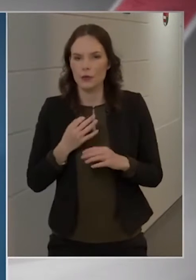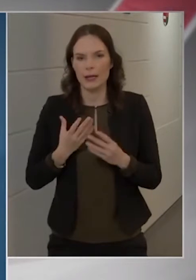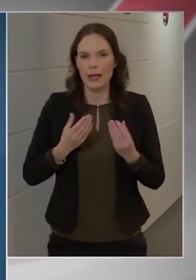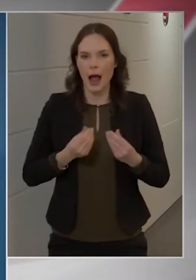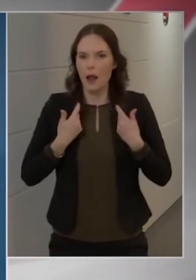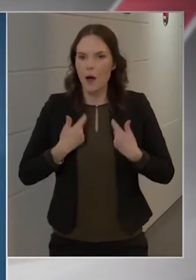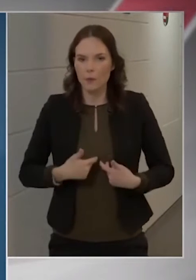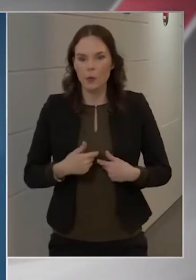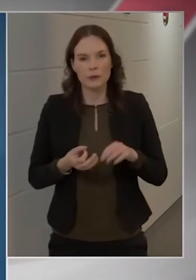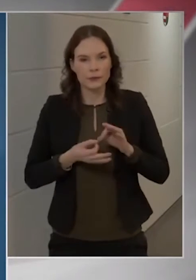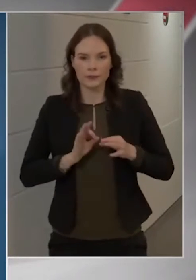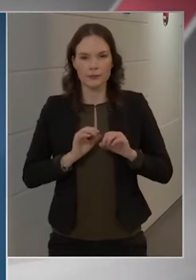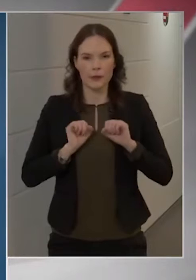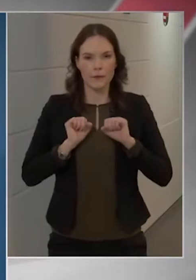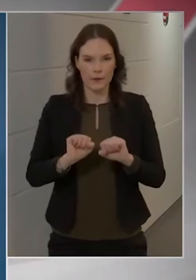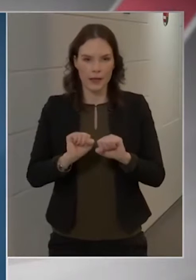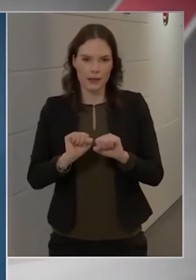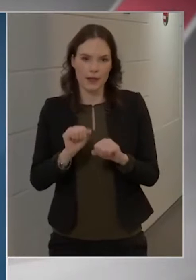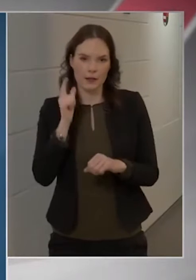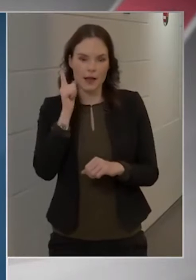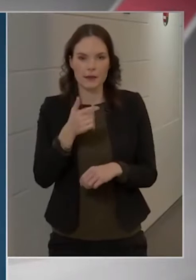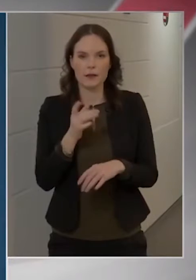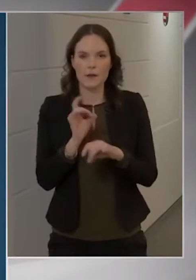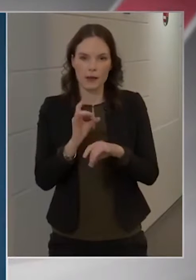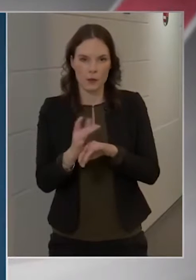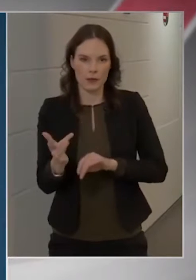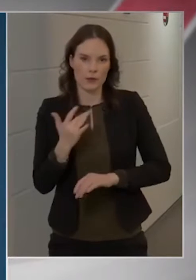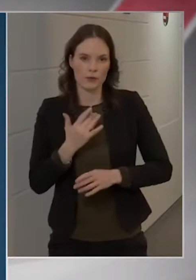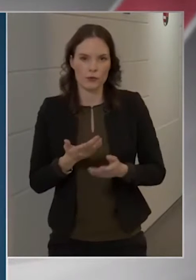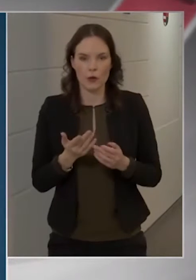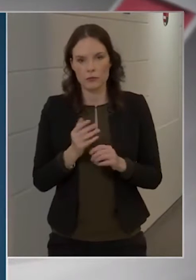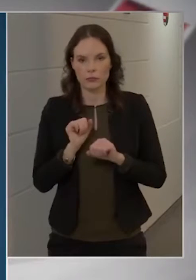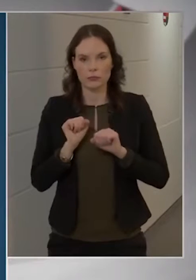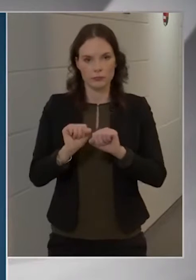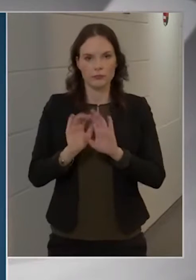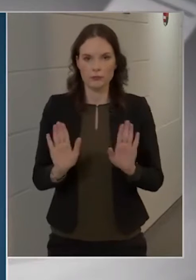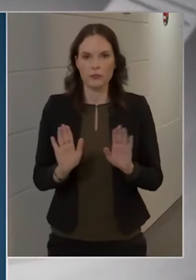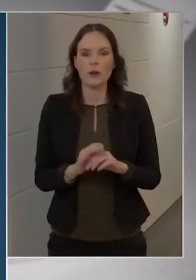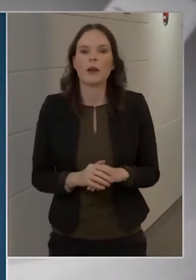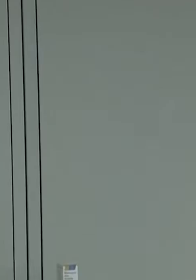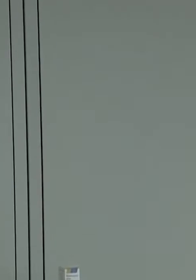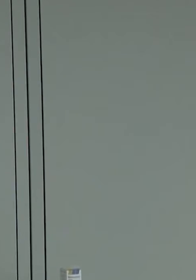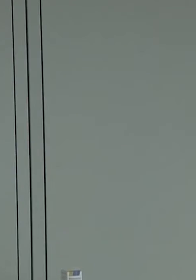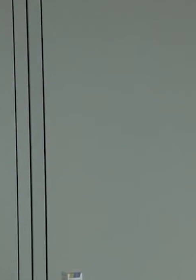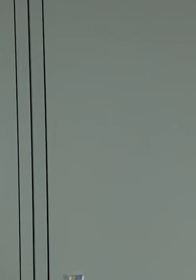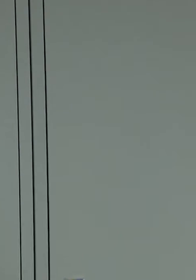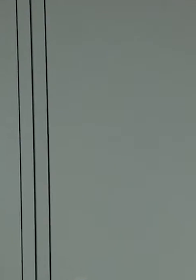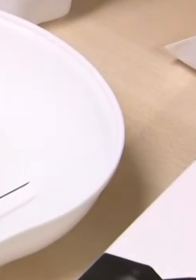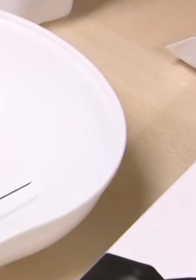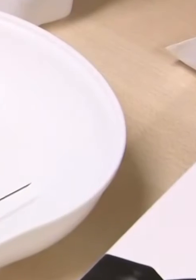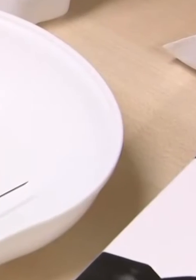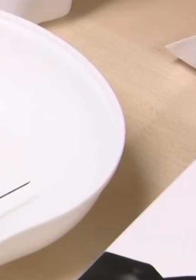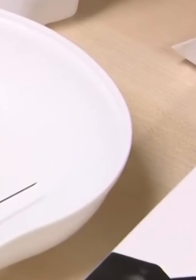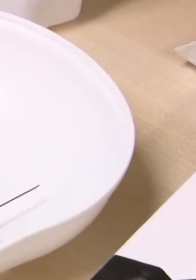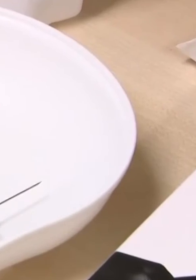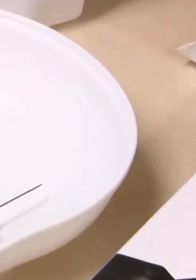védetté tesz bennünket a vírusfertőzéssel szemben. Az elmúlt napok és a mai nap eseményei lehetővé teszik, hogy